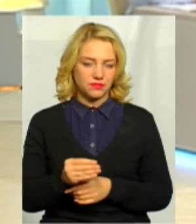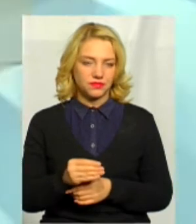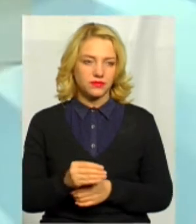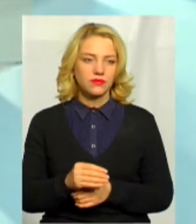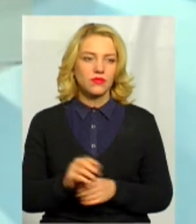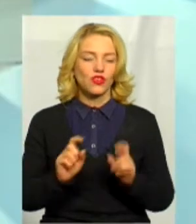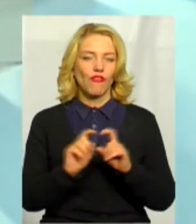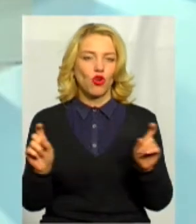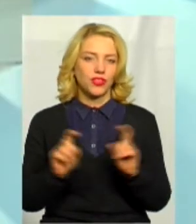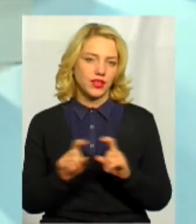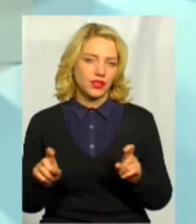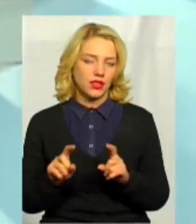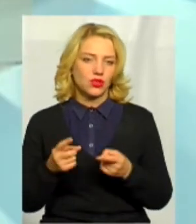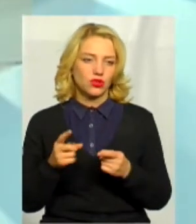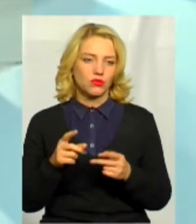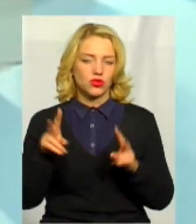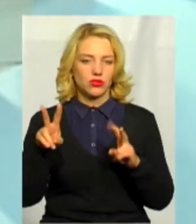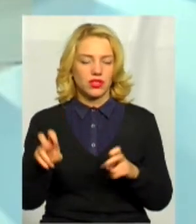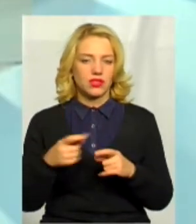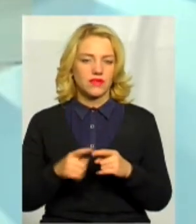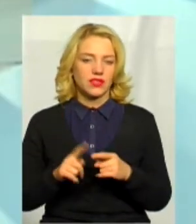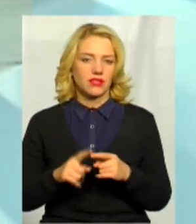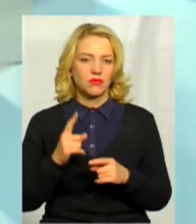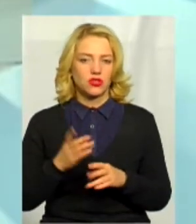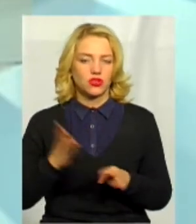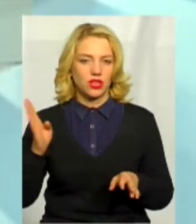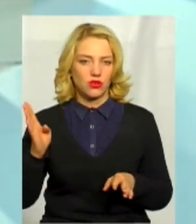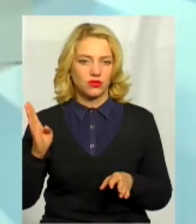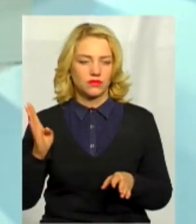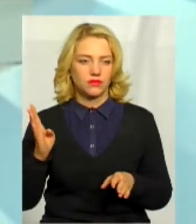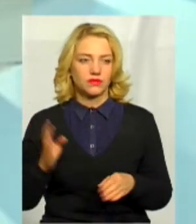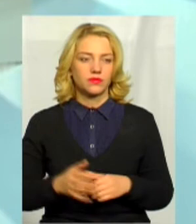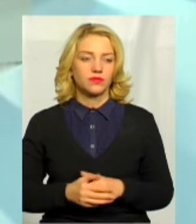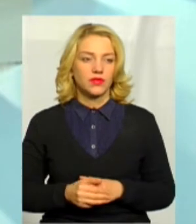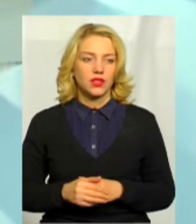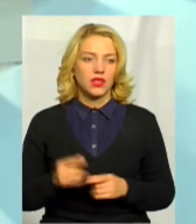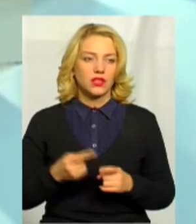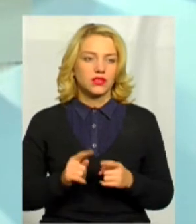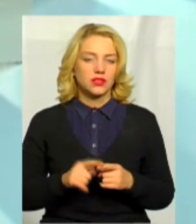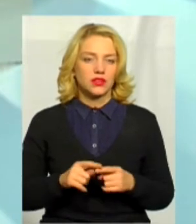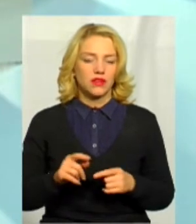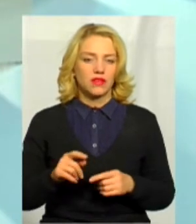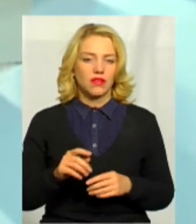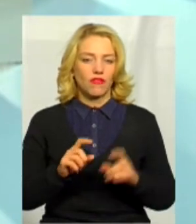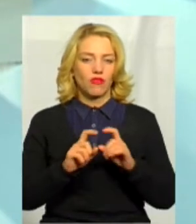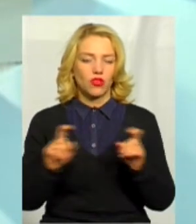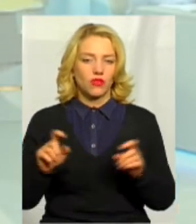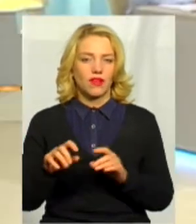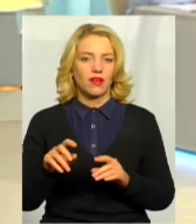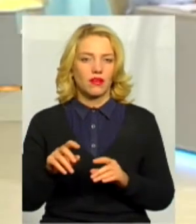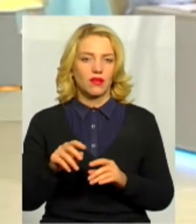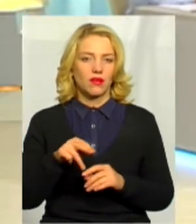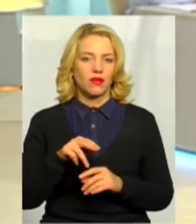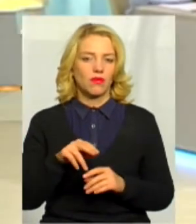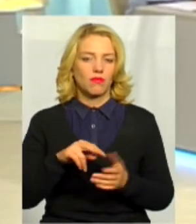фонди, тому що назва – це, в першу чергу, це фондова колекція. Те, що